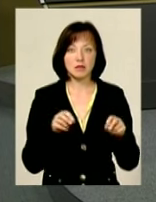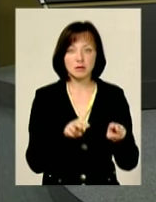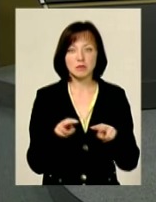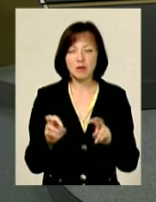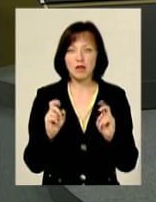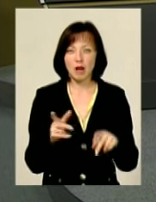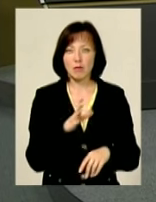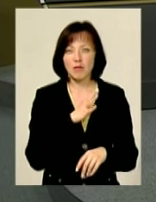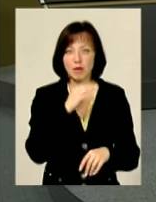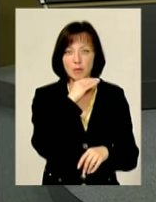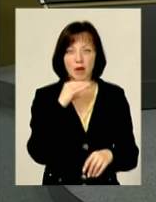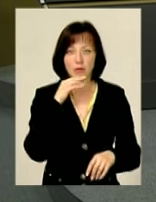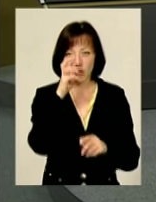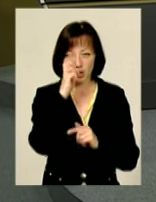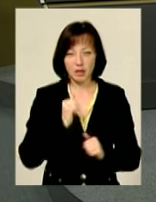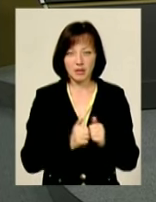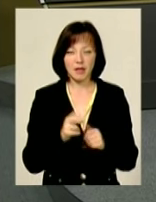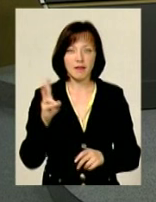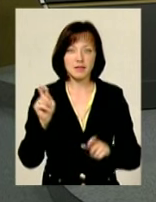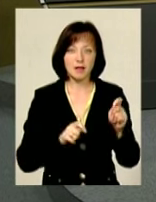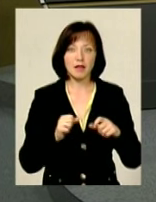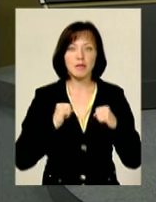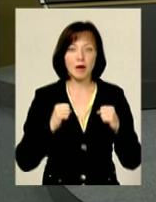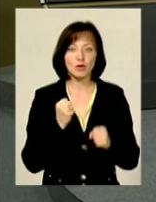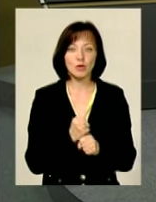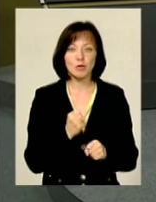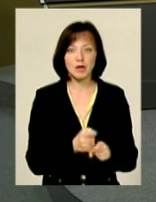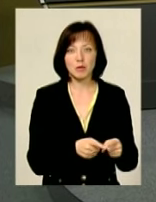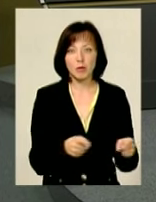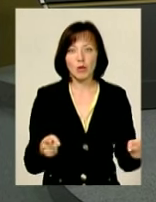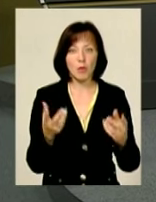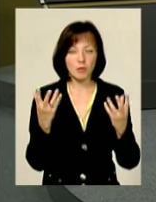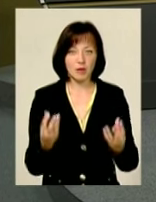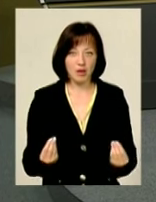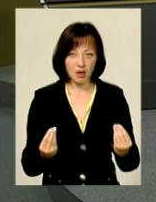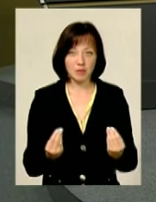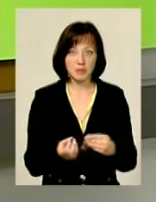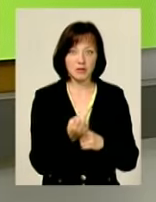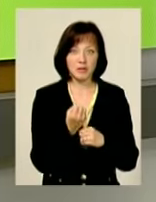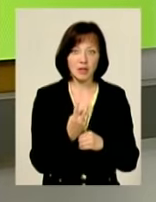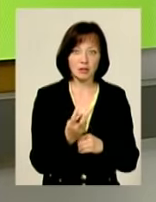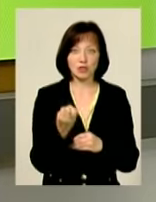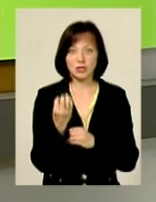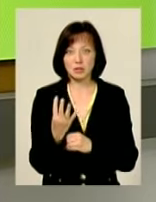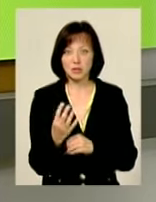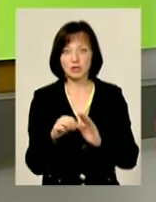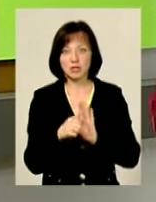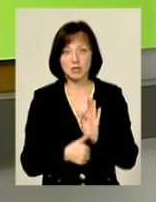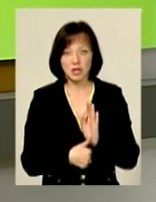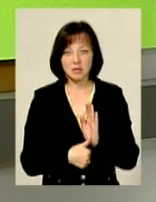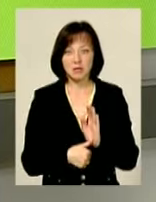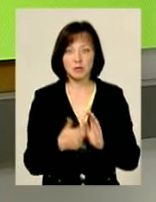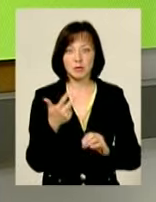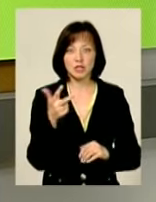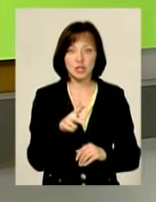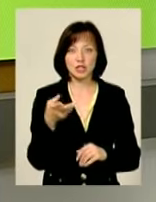буваю у багатьох країнах на фестивалях. І намагаюся їх робити протягом дня. Там о 12, о 14, о 16, по